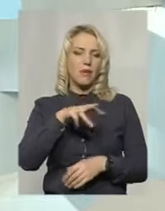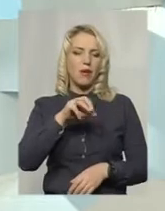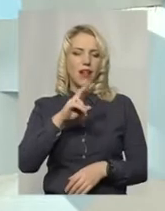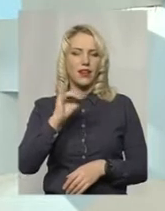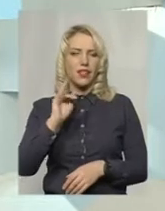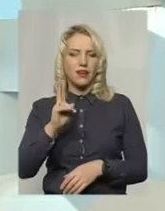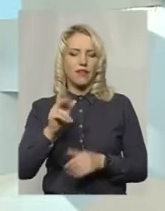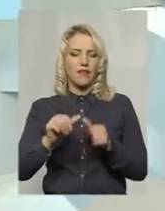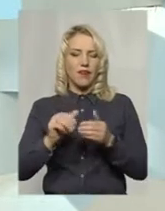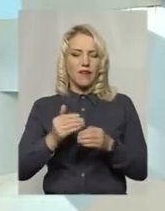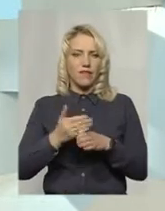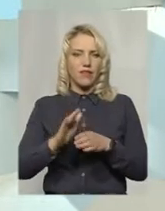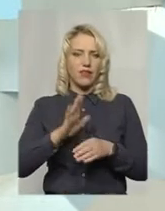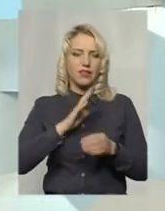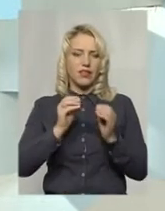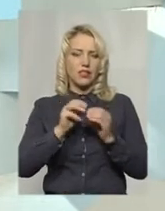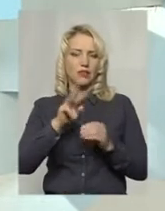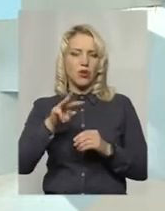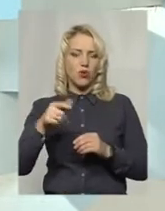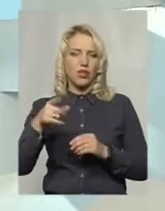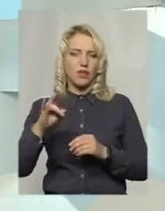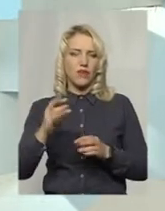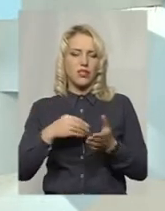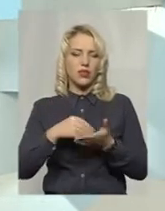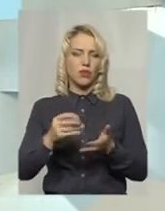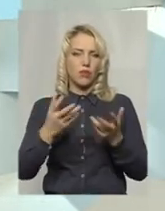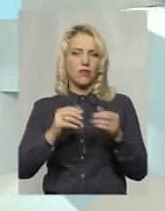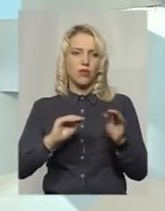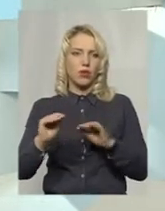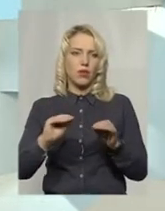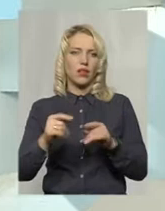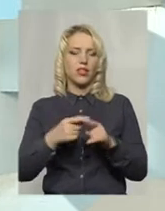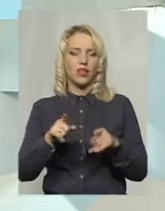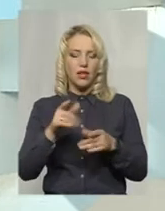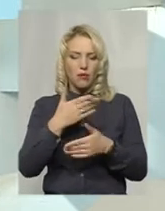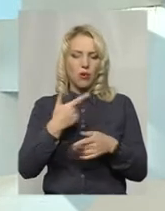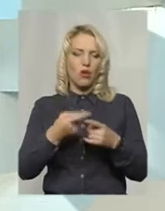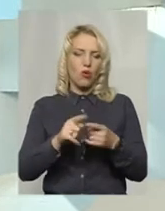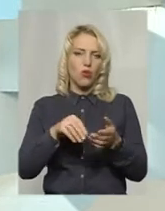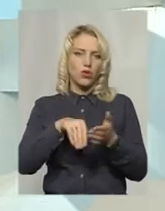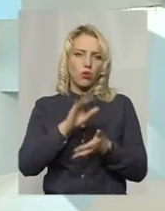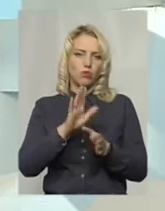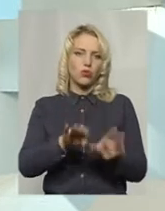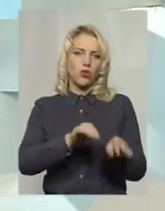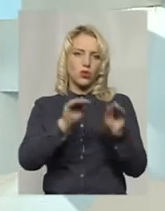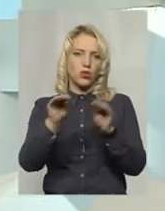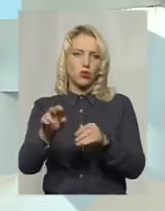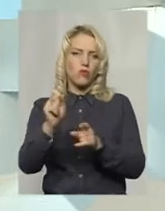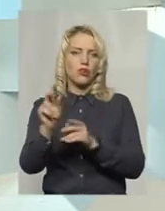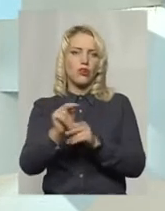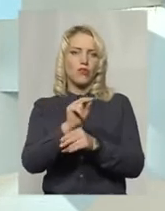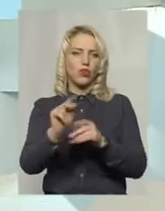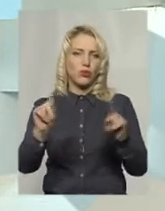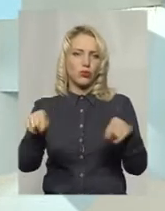виділено минулого року, 10 мільйонів гривень на закупівлю обладнання, і ми його закупили, просто воно буде встановлене вже в реконструйований